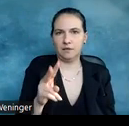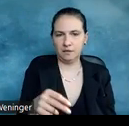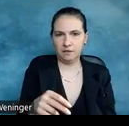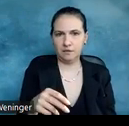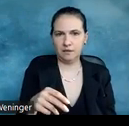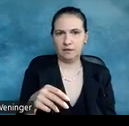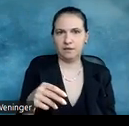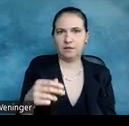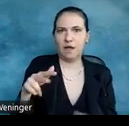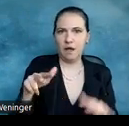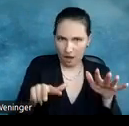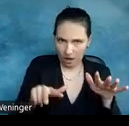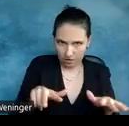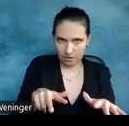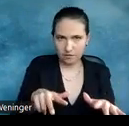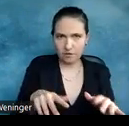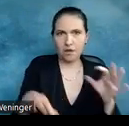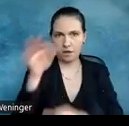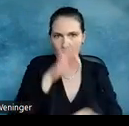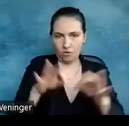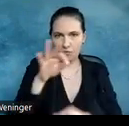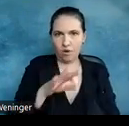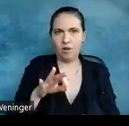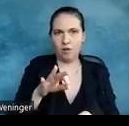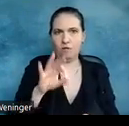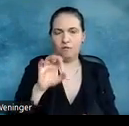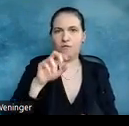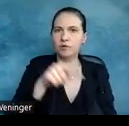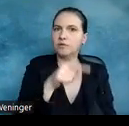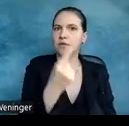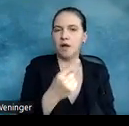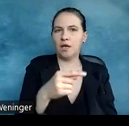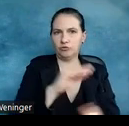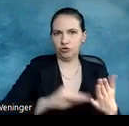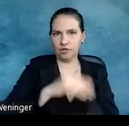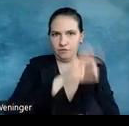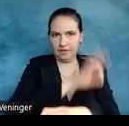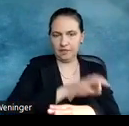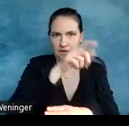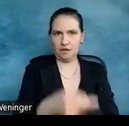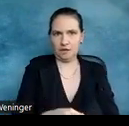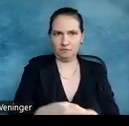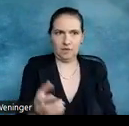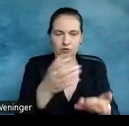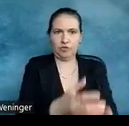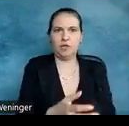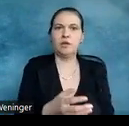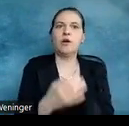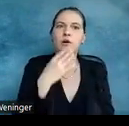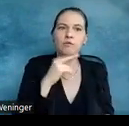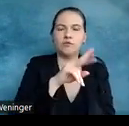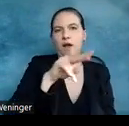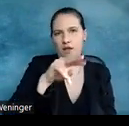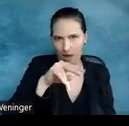Google Fonts, ein Schriftdesigner, um die neue Version von Lexand mit den neuesten Technologien für variable